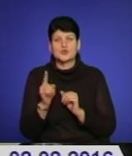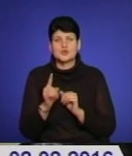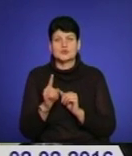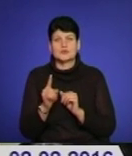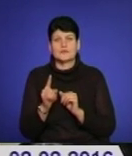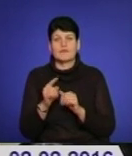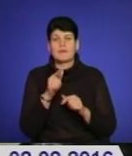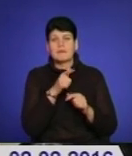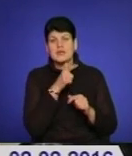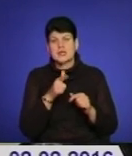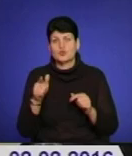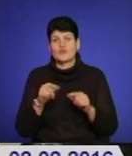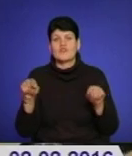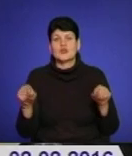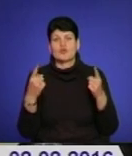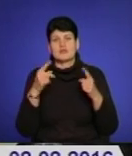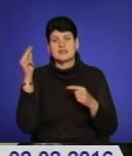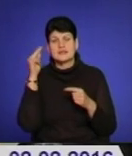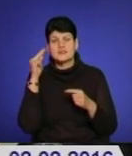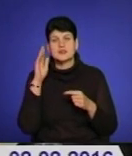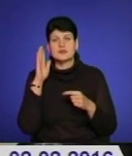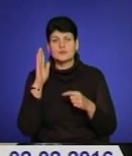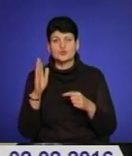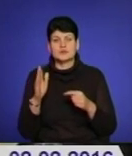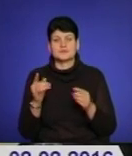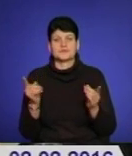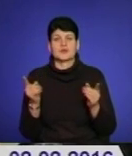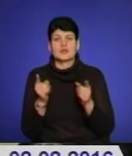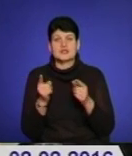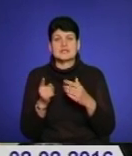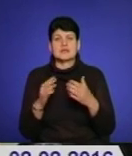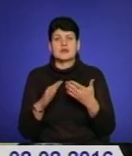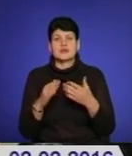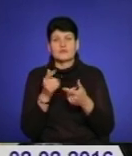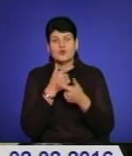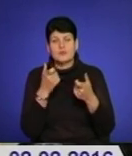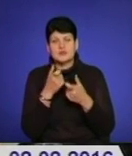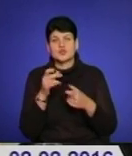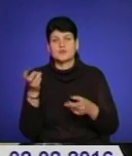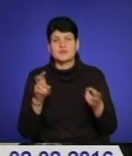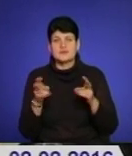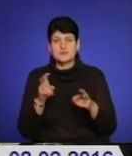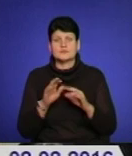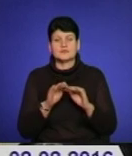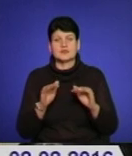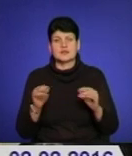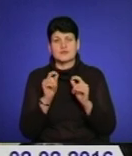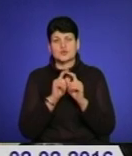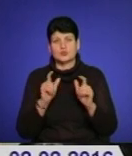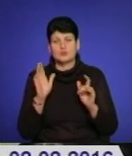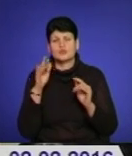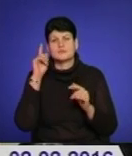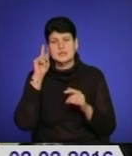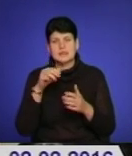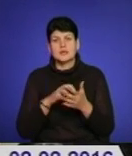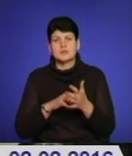період відновлення навчань буде в нас коректніша інформація щодо відвідуваності учнями школи. Ми будемо знати причини